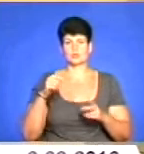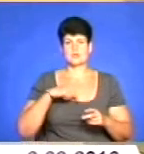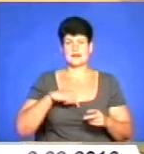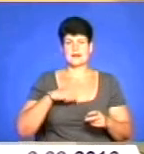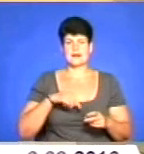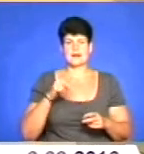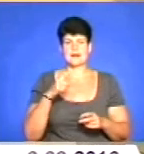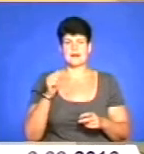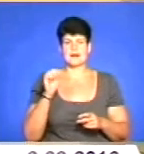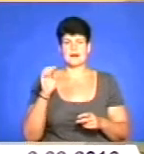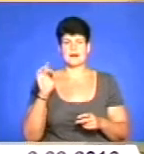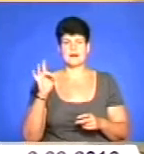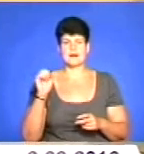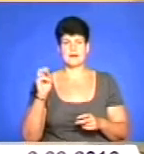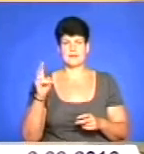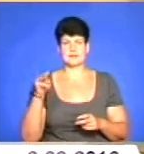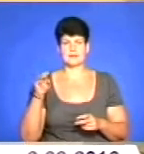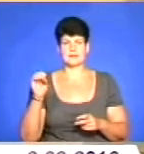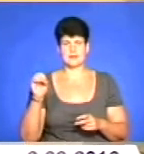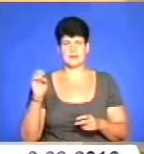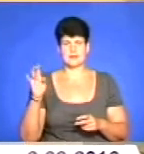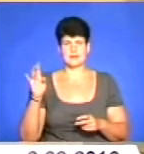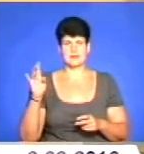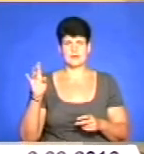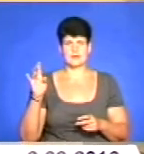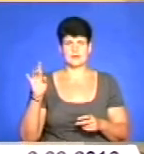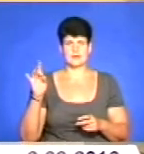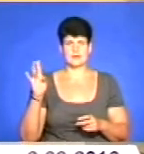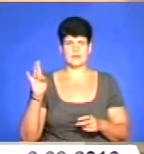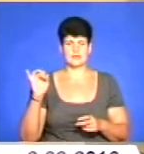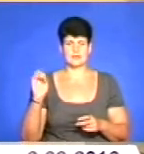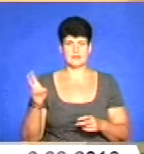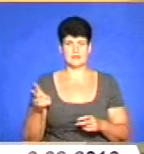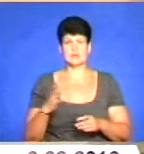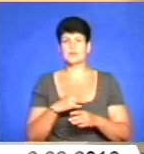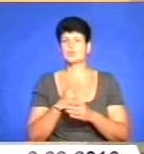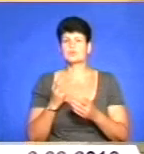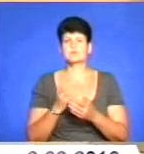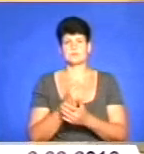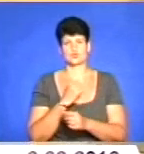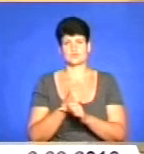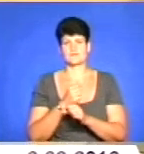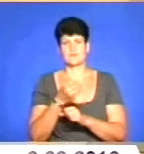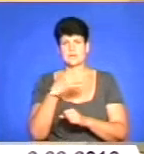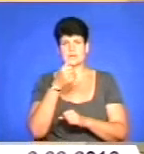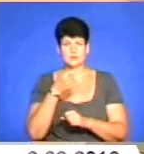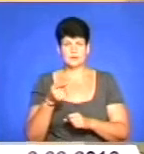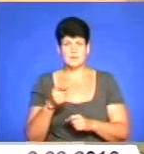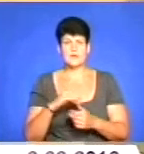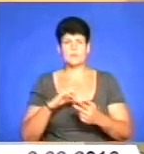спортивно-патріотичний напрямок, який вже має приблизно 15 років, який успішно діє в Тернополі. Ми його